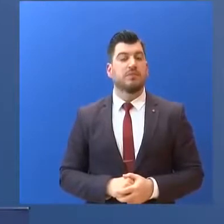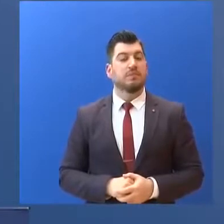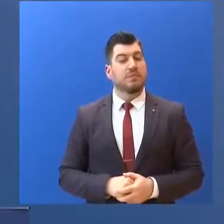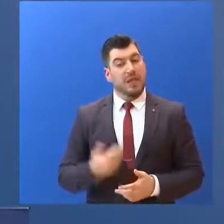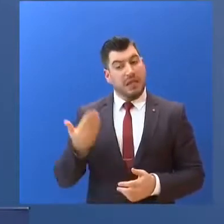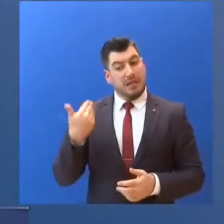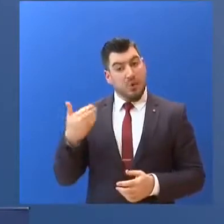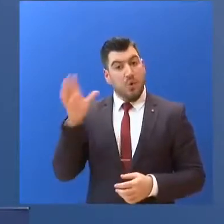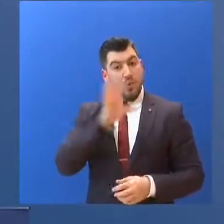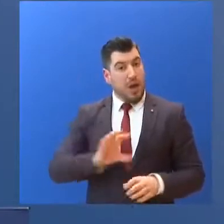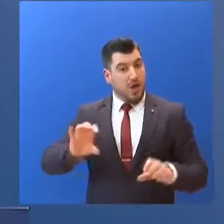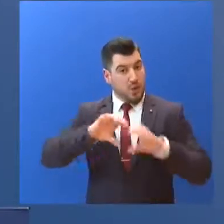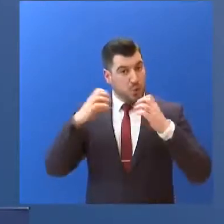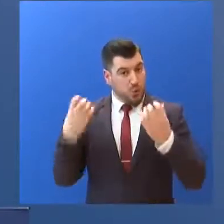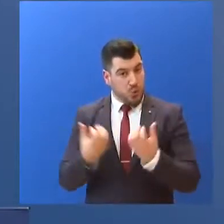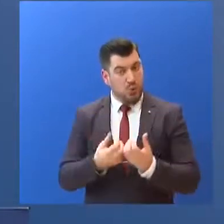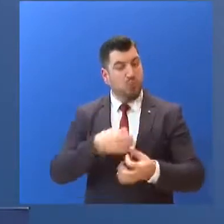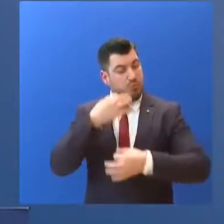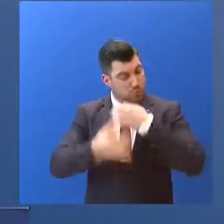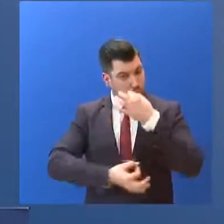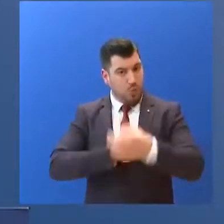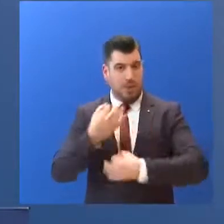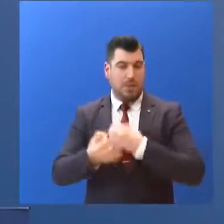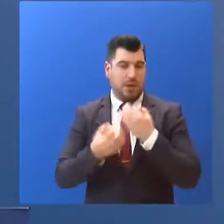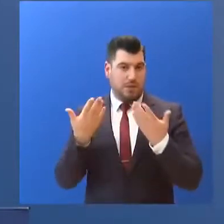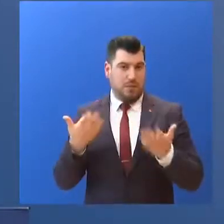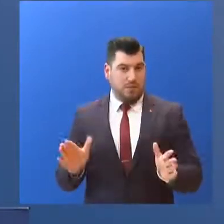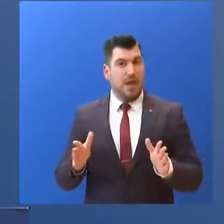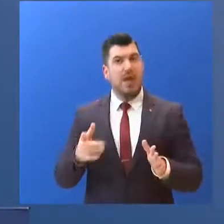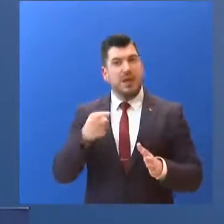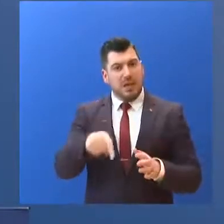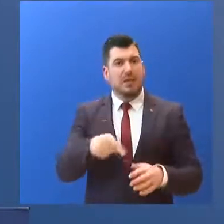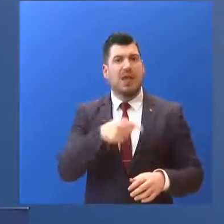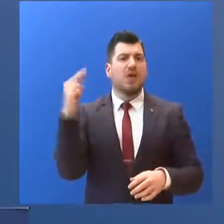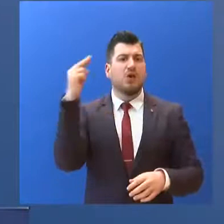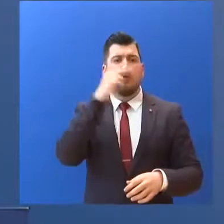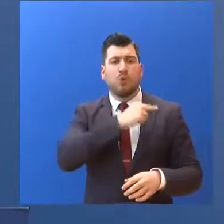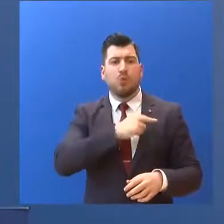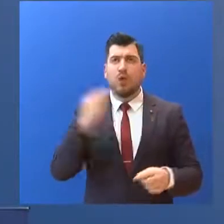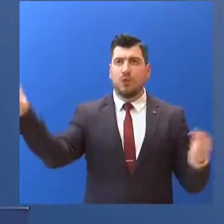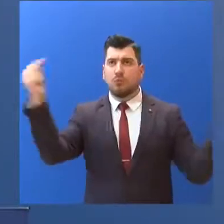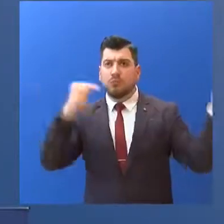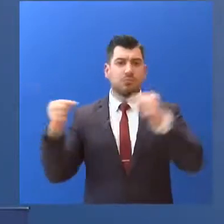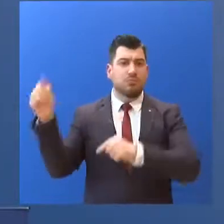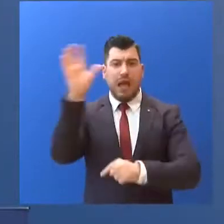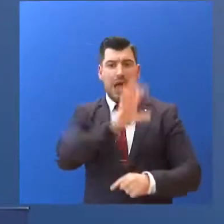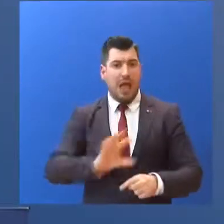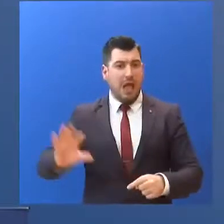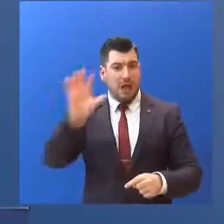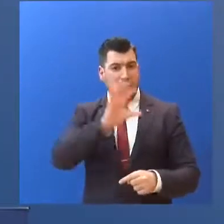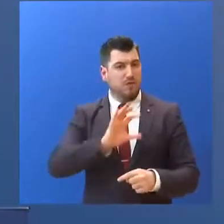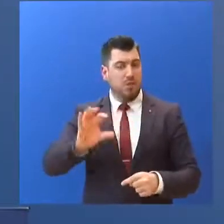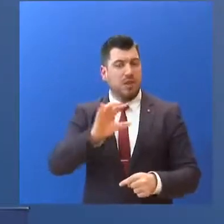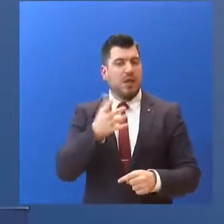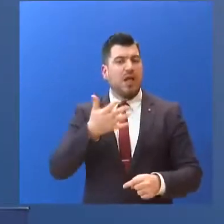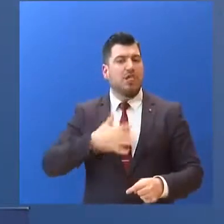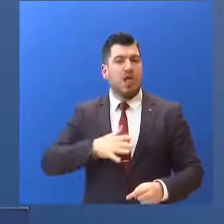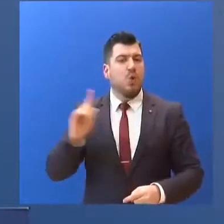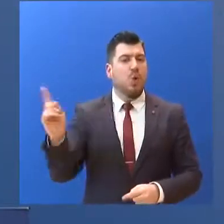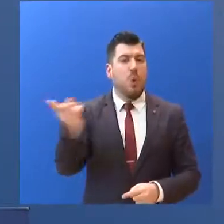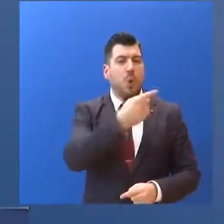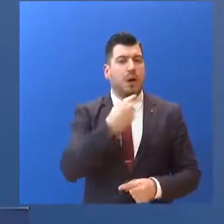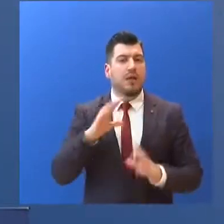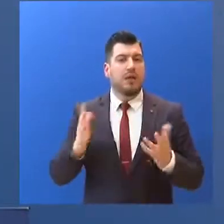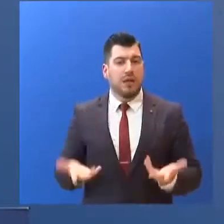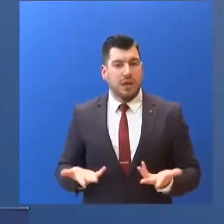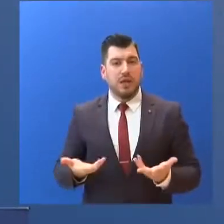Eurogroups... και στην τελευταία τηλεδιάσκευση των ηγετών... σε επίπεδο κορυφής. Είναι η συνέχιση της αλληλεγγύης...